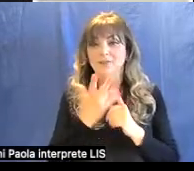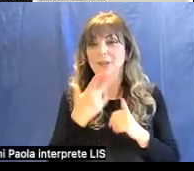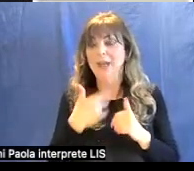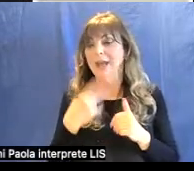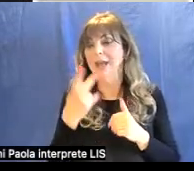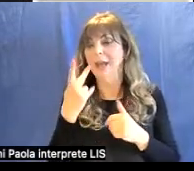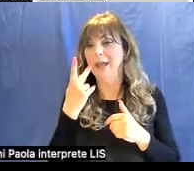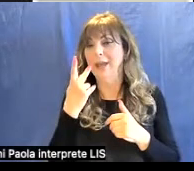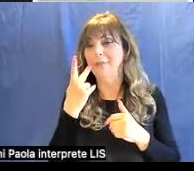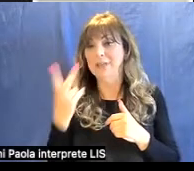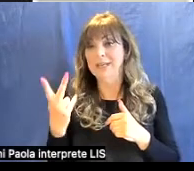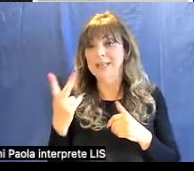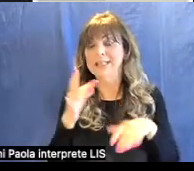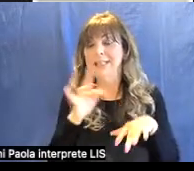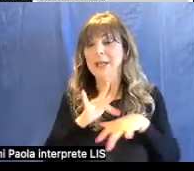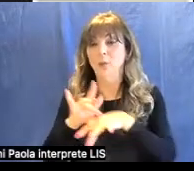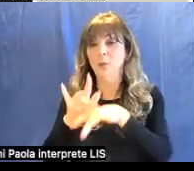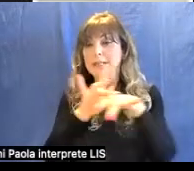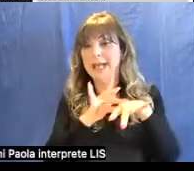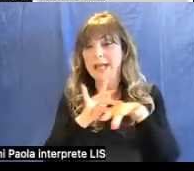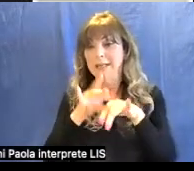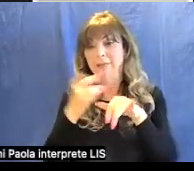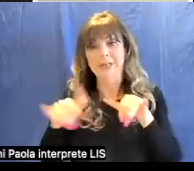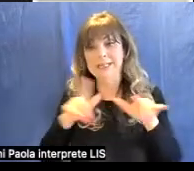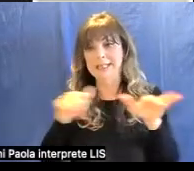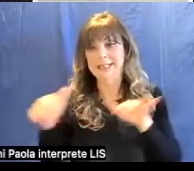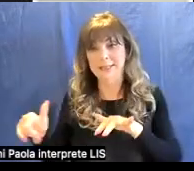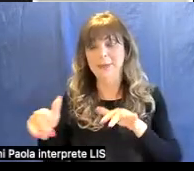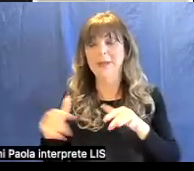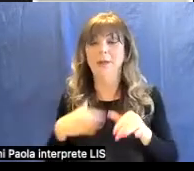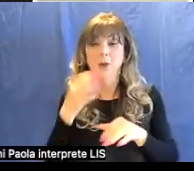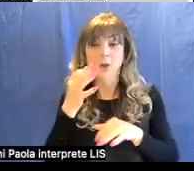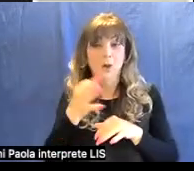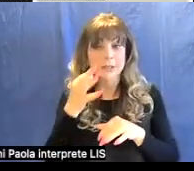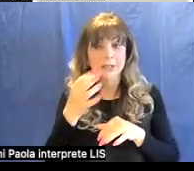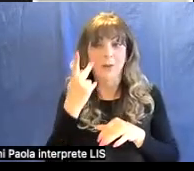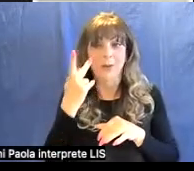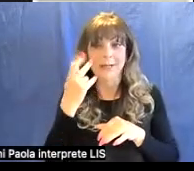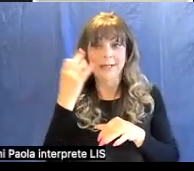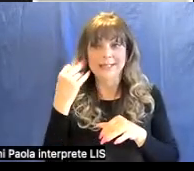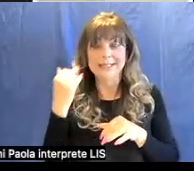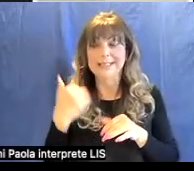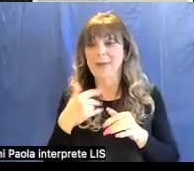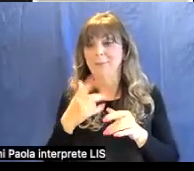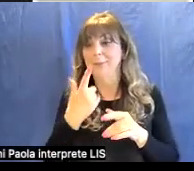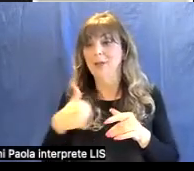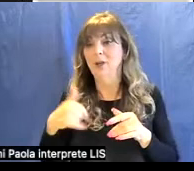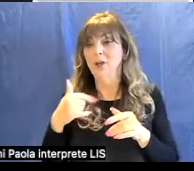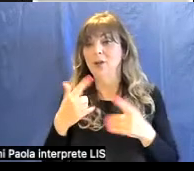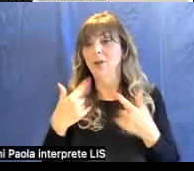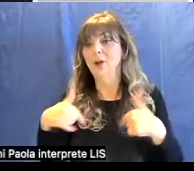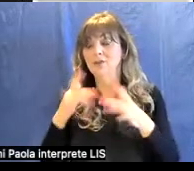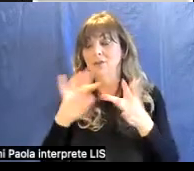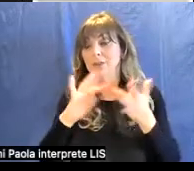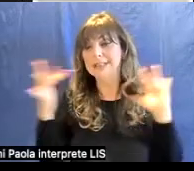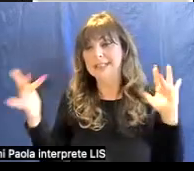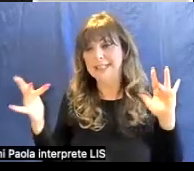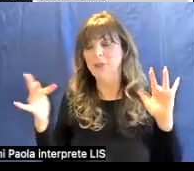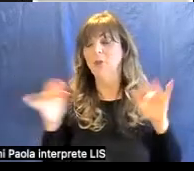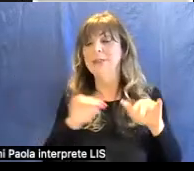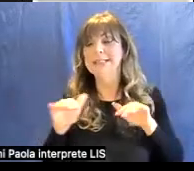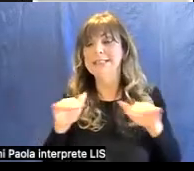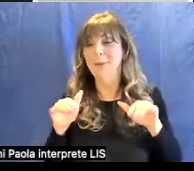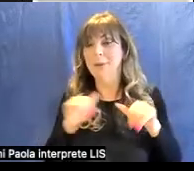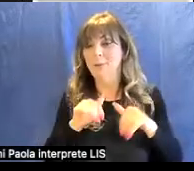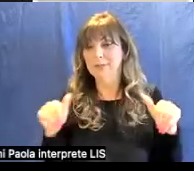generalmente nei fini di settimana quindi consiglio sempre di guardare il nostro sito del Sistema Museale di Ateneo